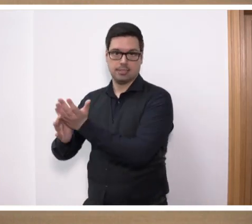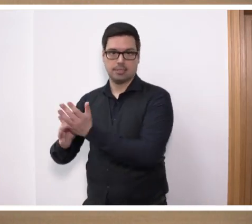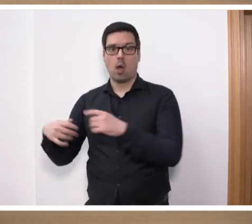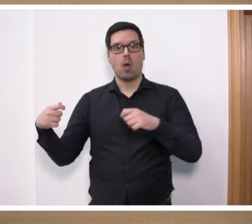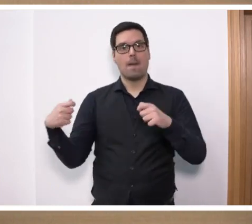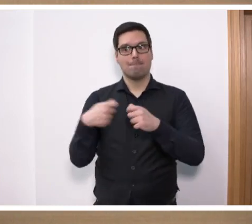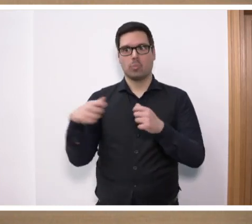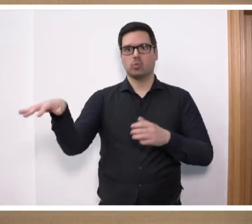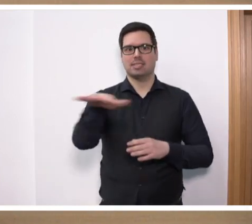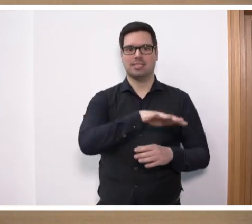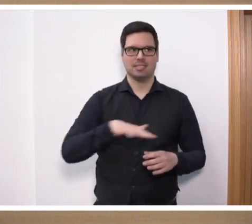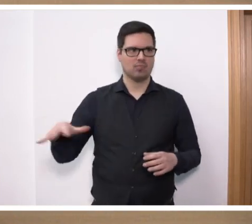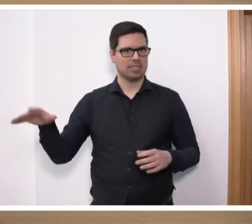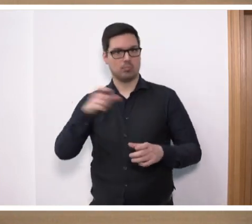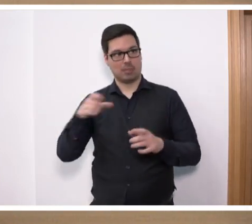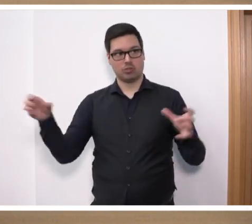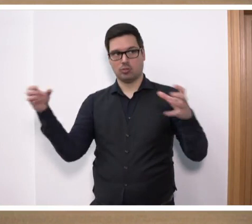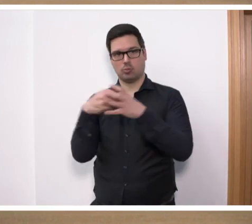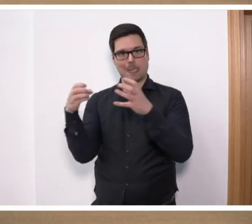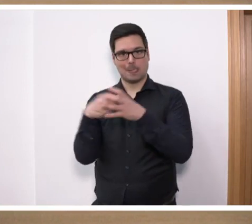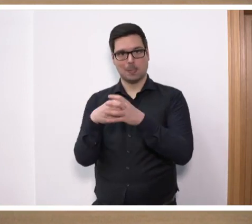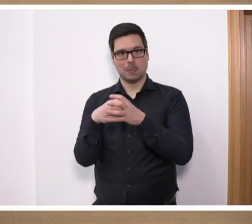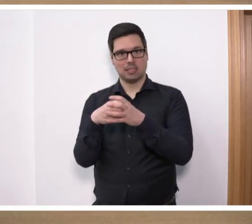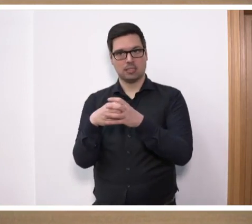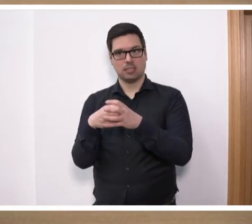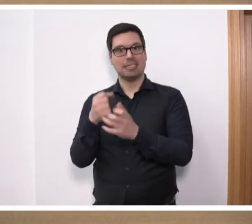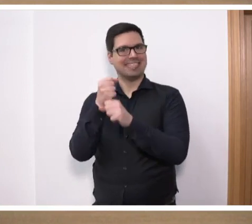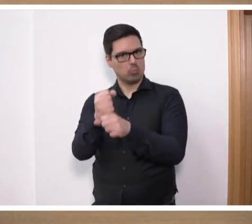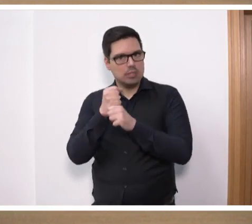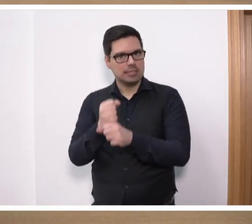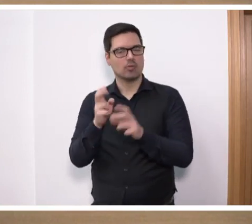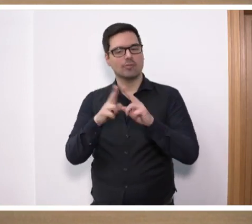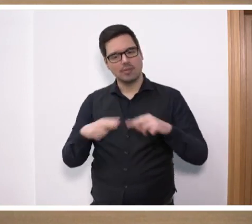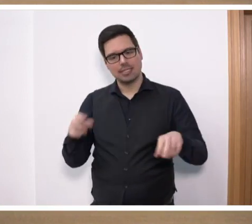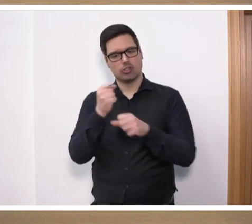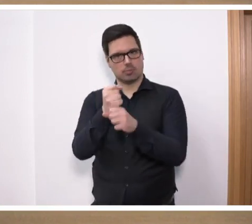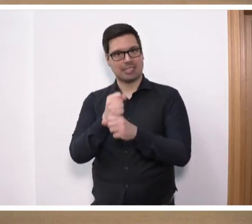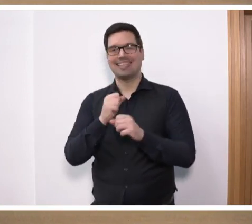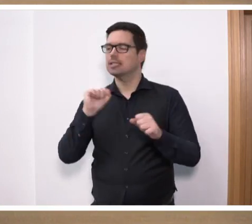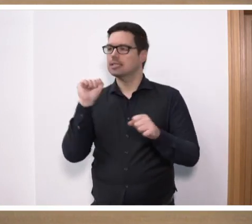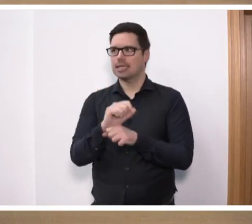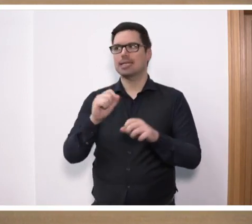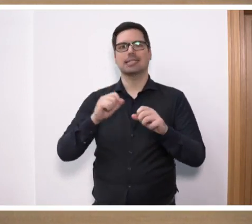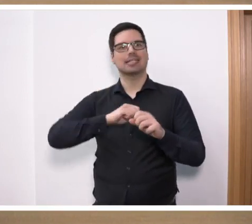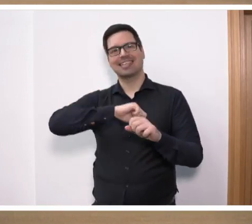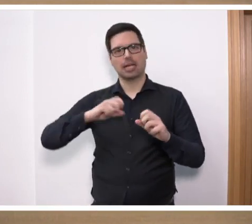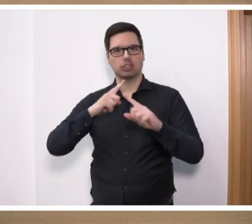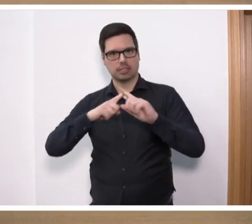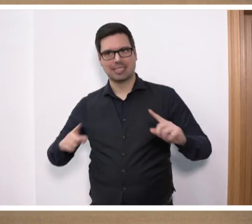diese Menschen zusammen, um im Rahmen von friedlichen Demonstrationen gegen Rechtsextremismus, gegen